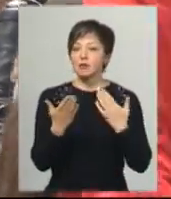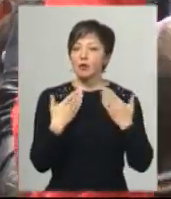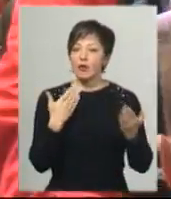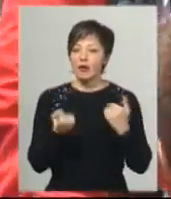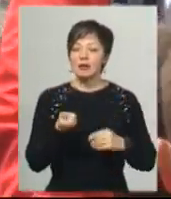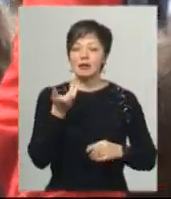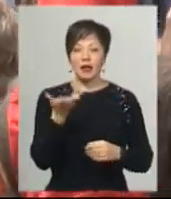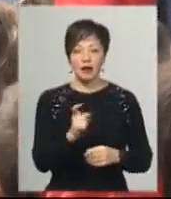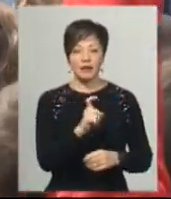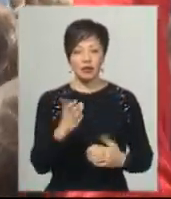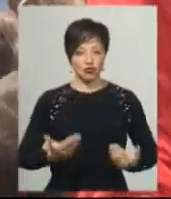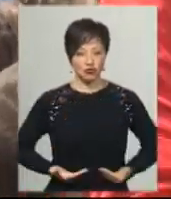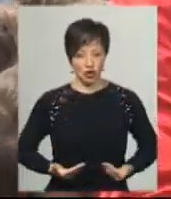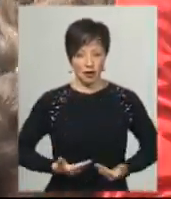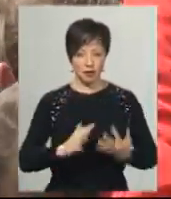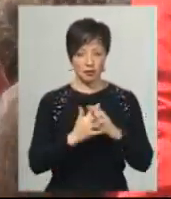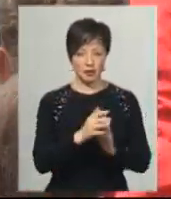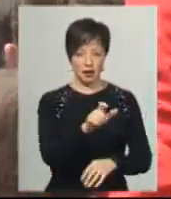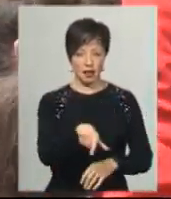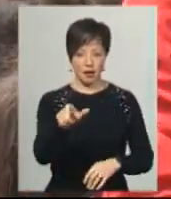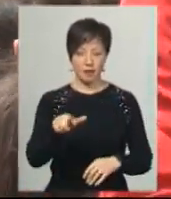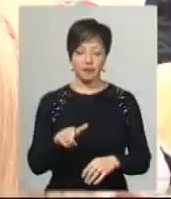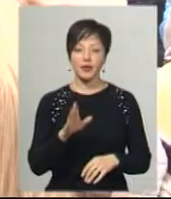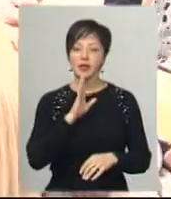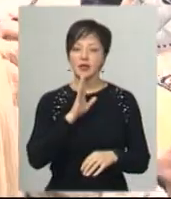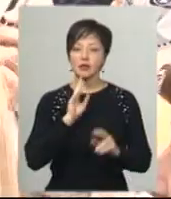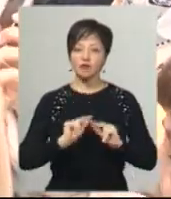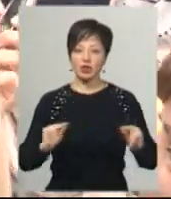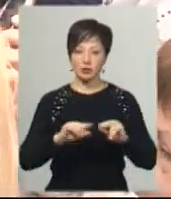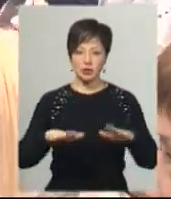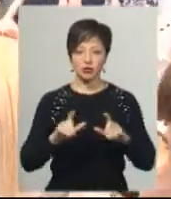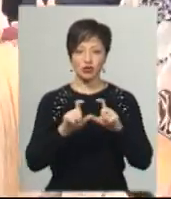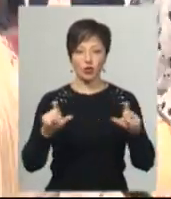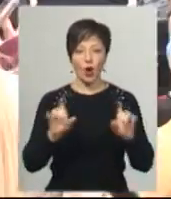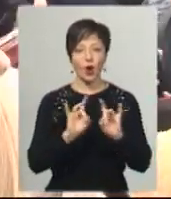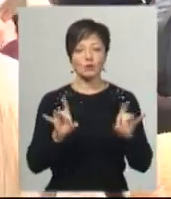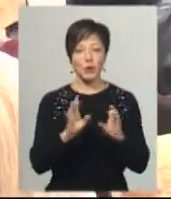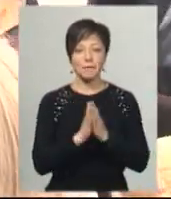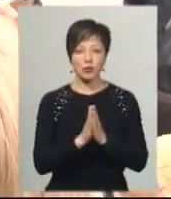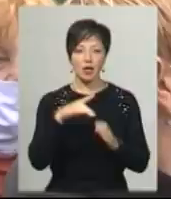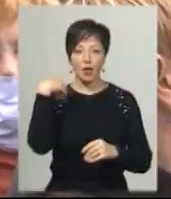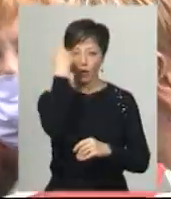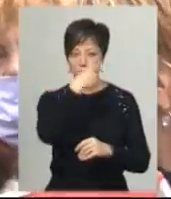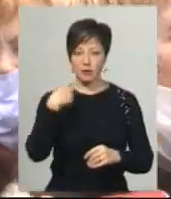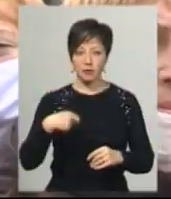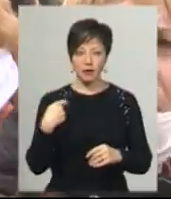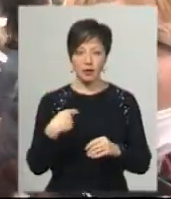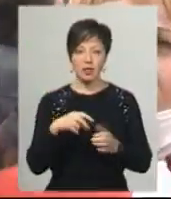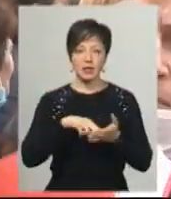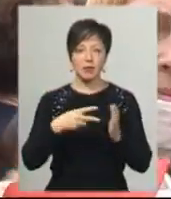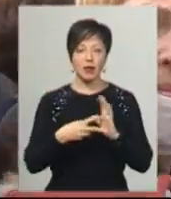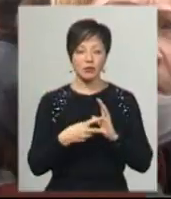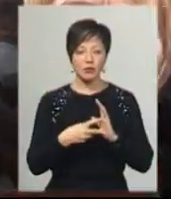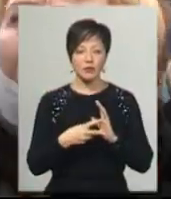хвилин жителями села Давидківці. Наталя Андрушченко, яка працює вчителькою місцевій школі, розповідає, що просила особисто президента. Запланувала